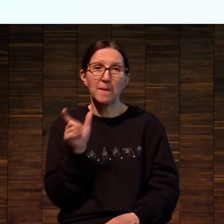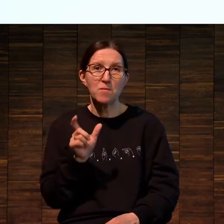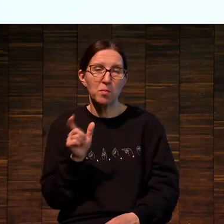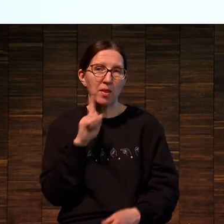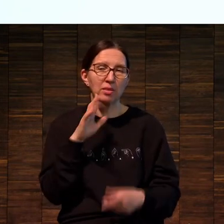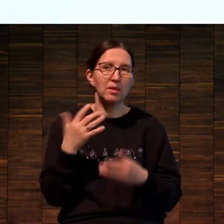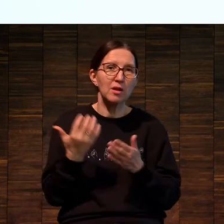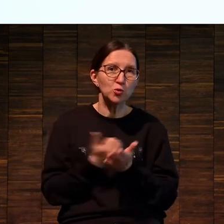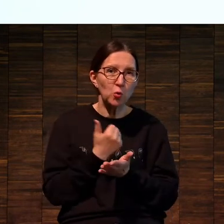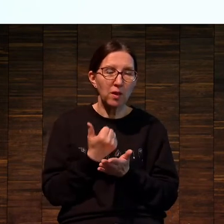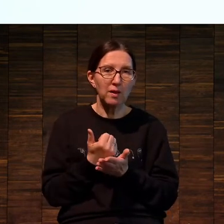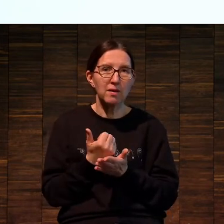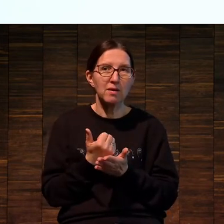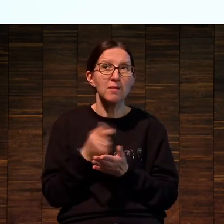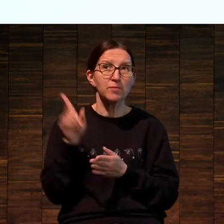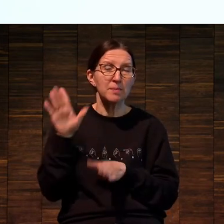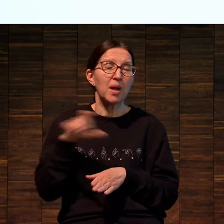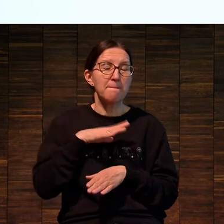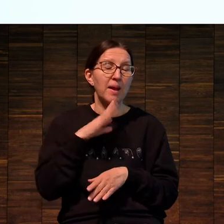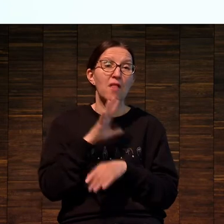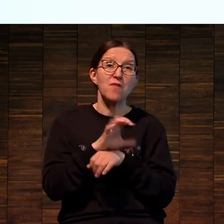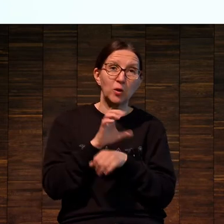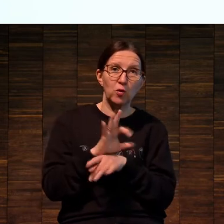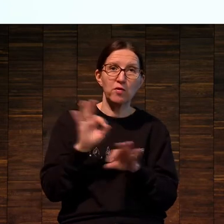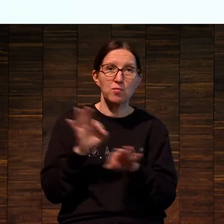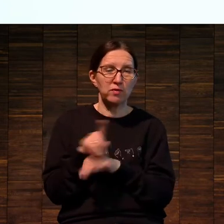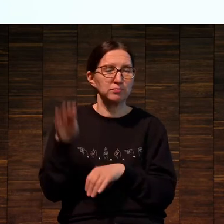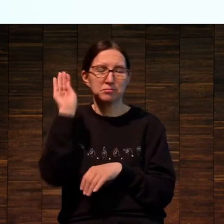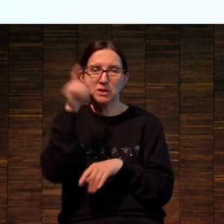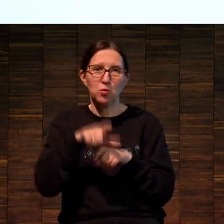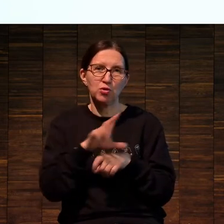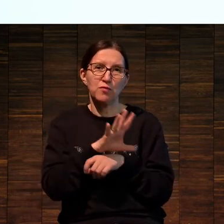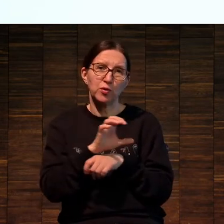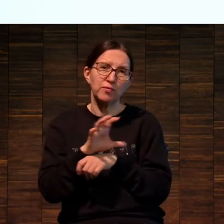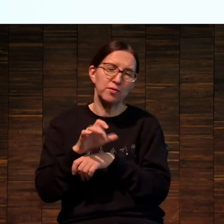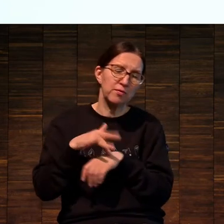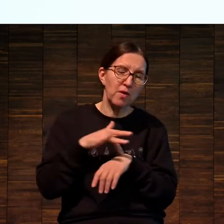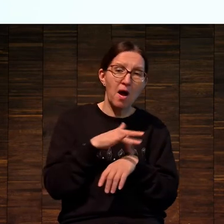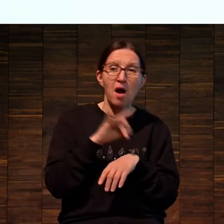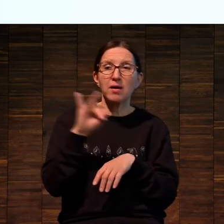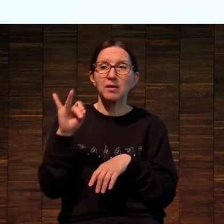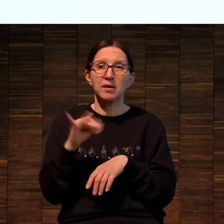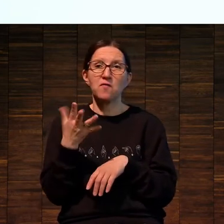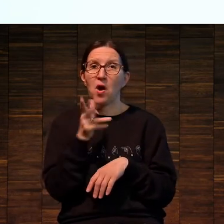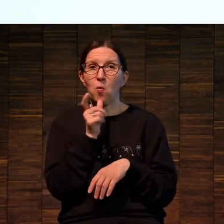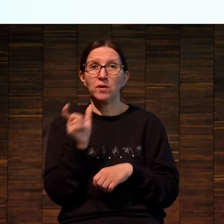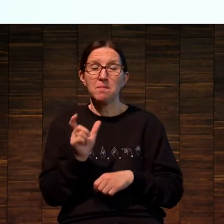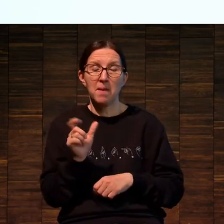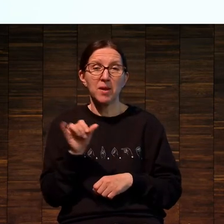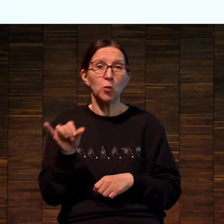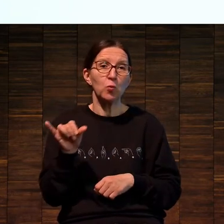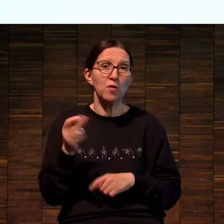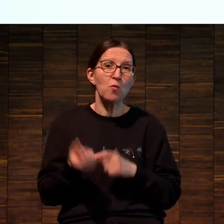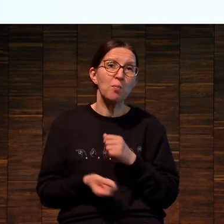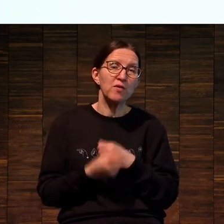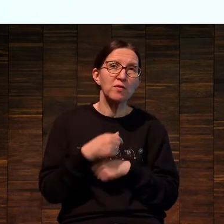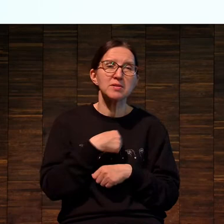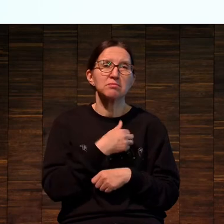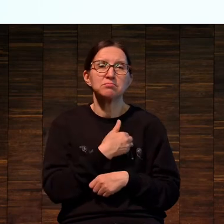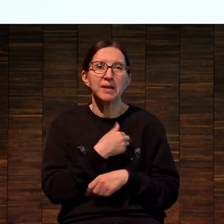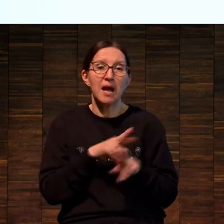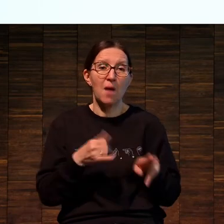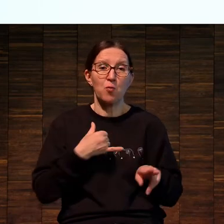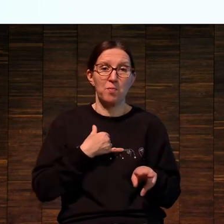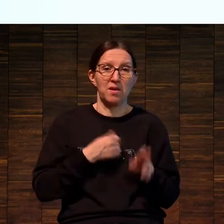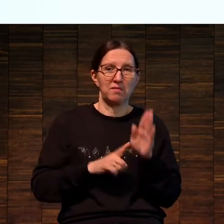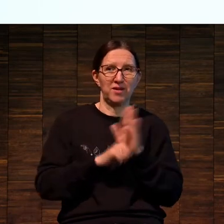нашел... Он фотограф. Он увлекался фотографией. И в какой-то момент у него появилась потребность, так же,